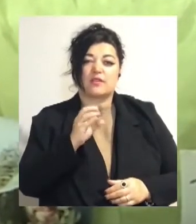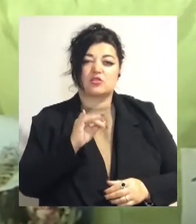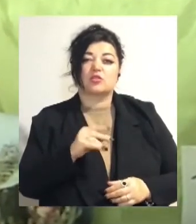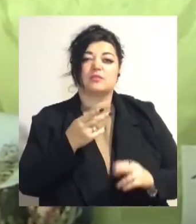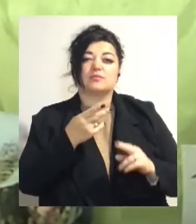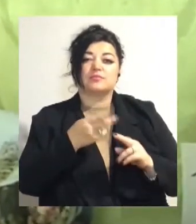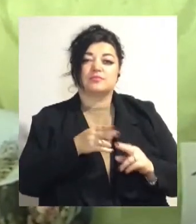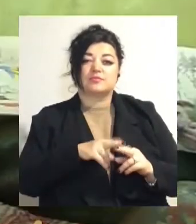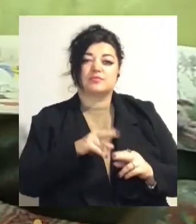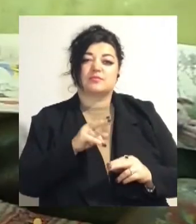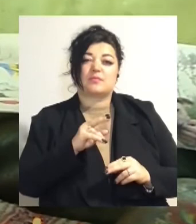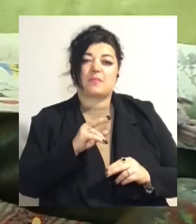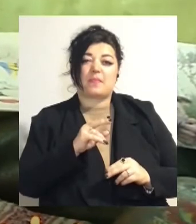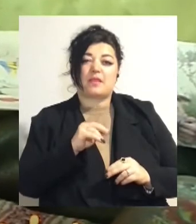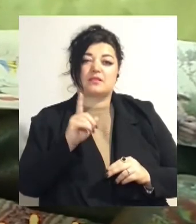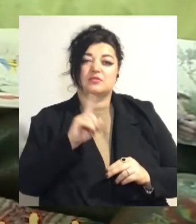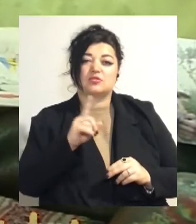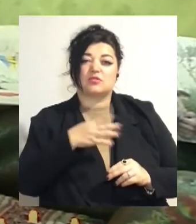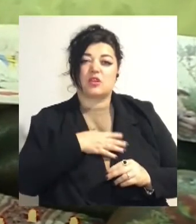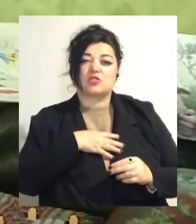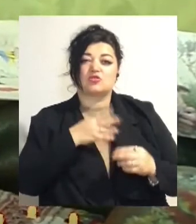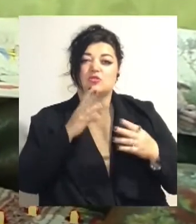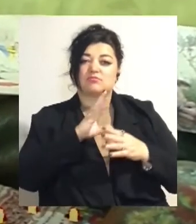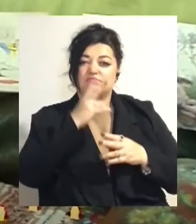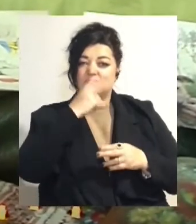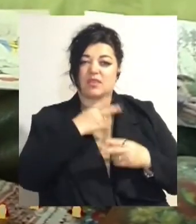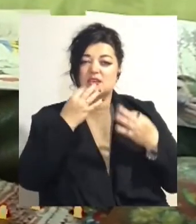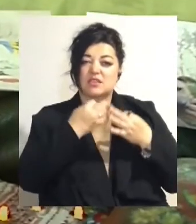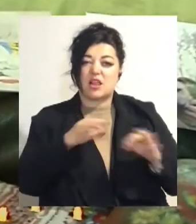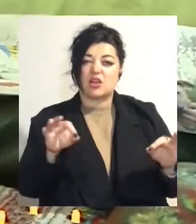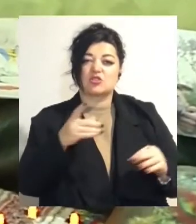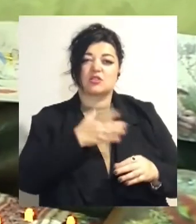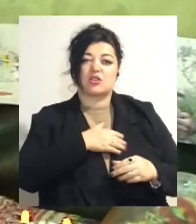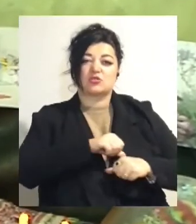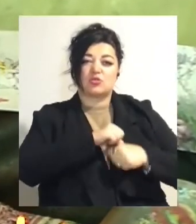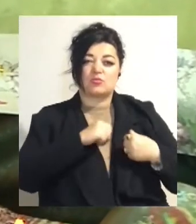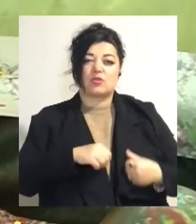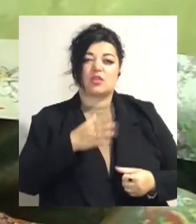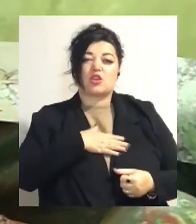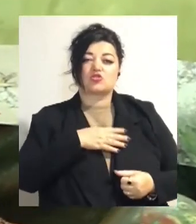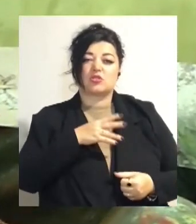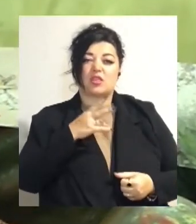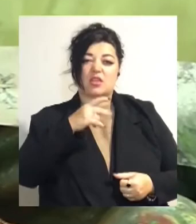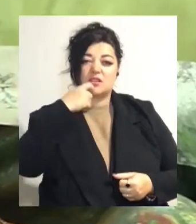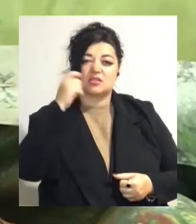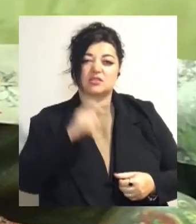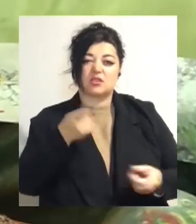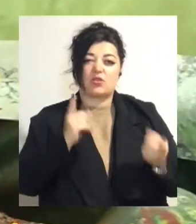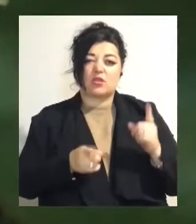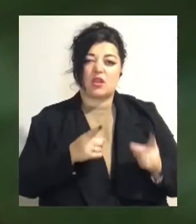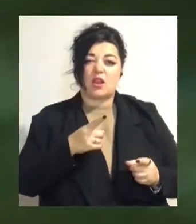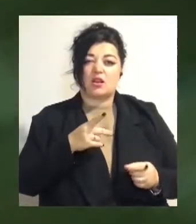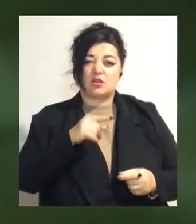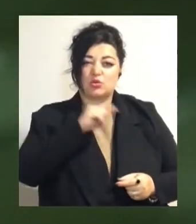вістоюємо нашу незалежність, нашу свободу, наш національний дух для дітичок разом з